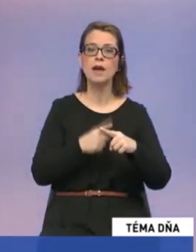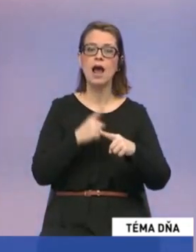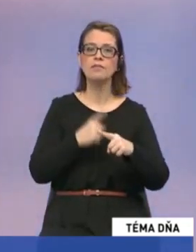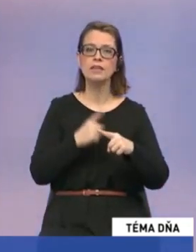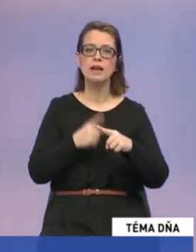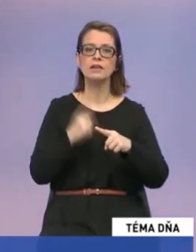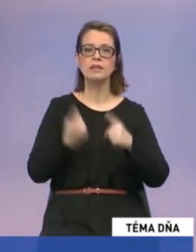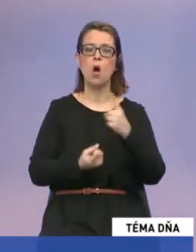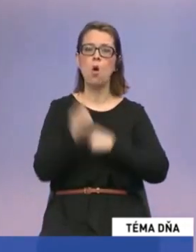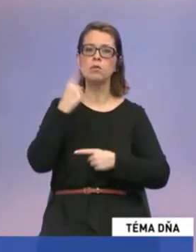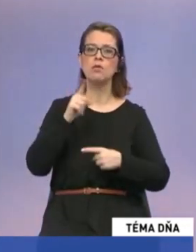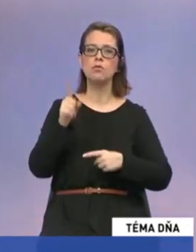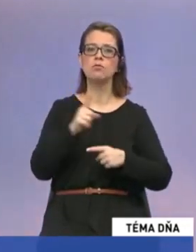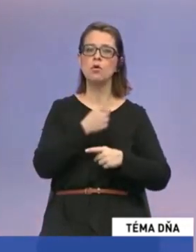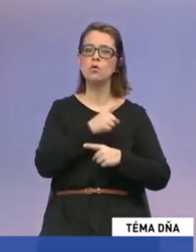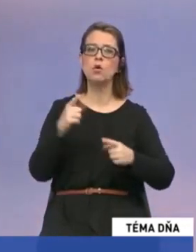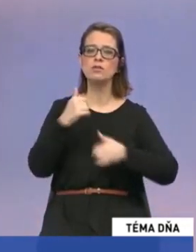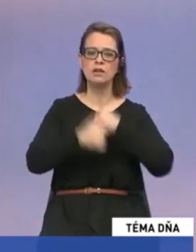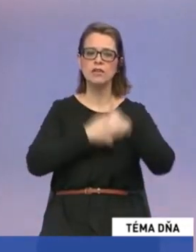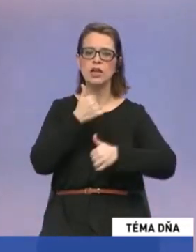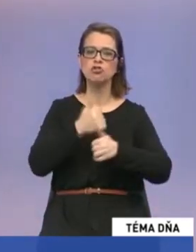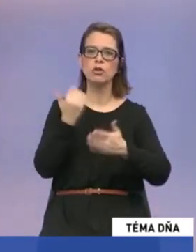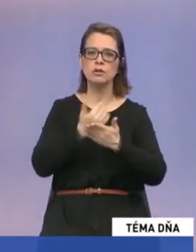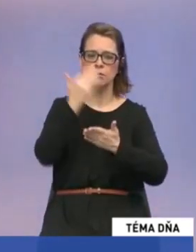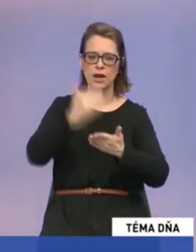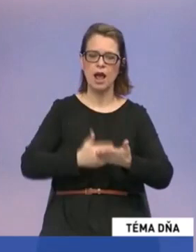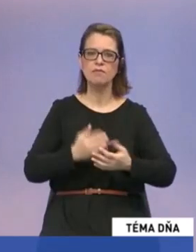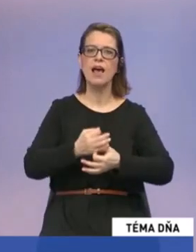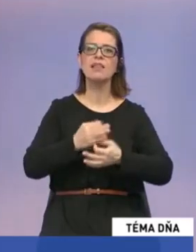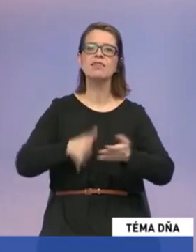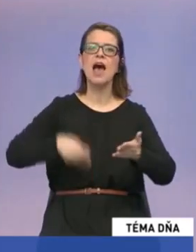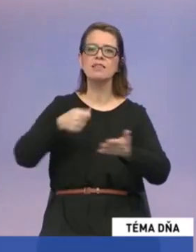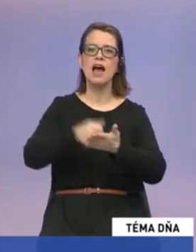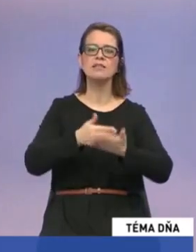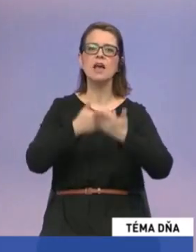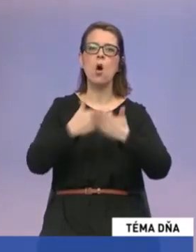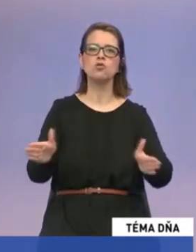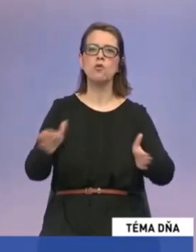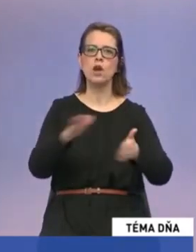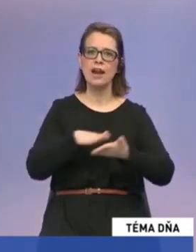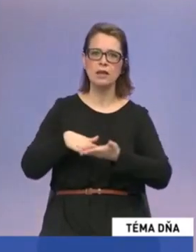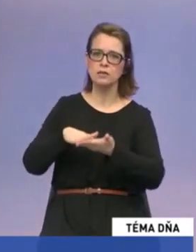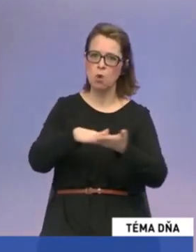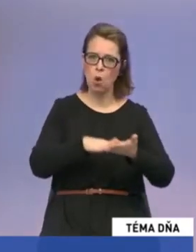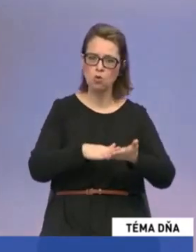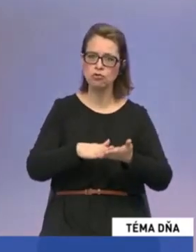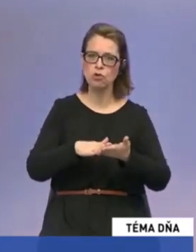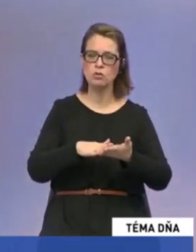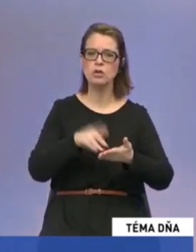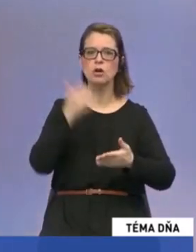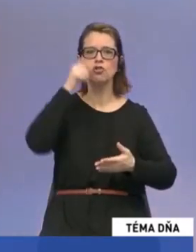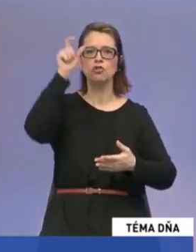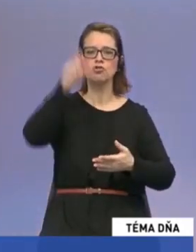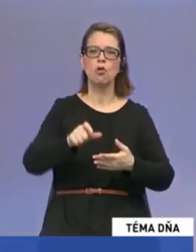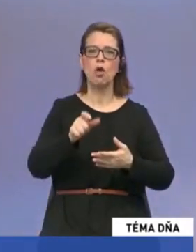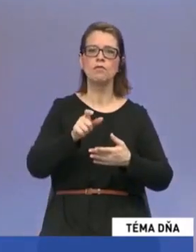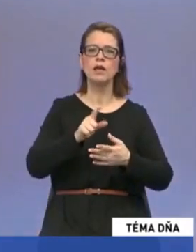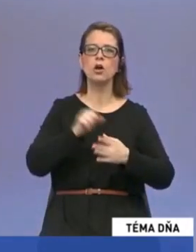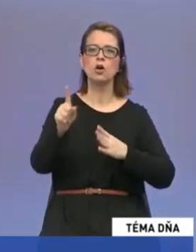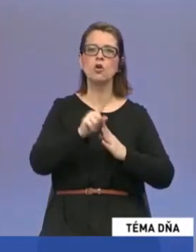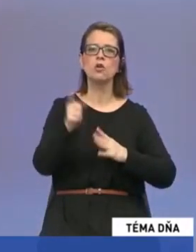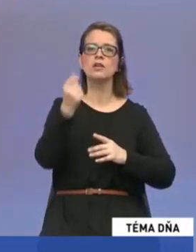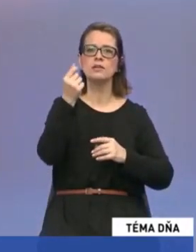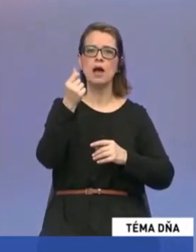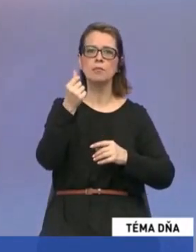báze objavuje vo viacerých výročných správach práve na dácie otvorenej spoločnosti, ako človek, ktorý chodil za skutočné